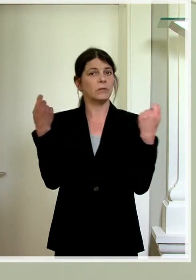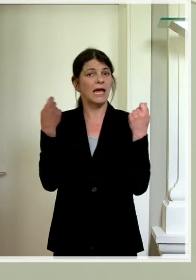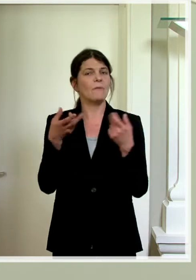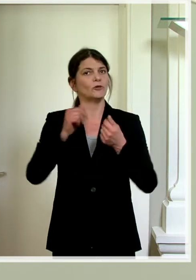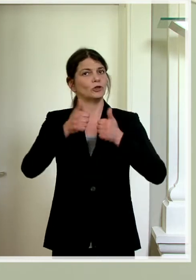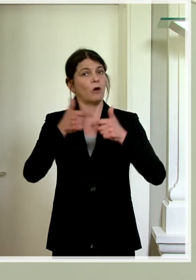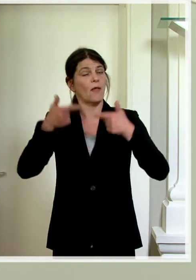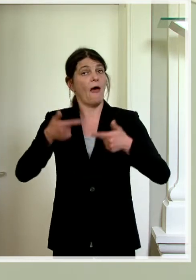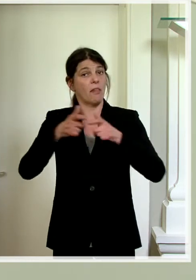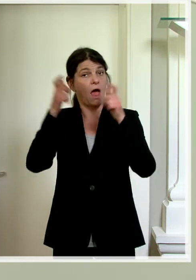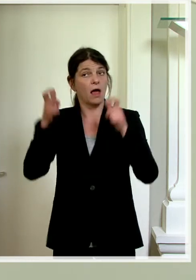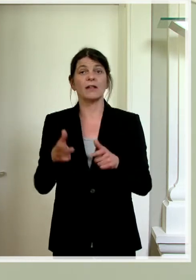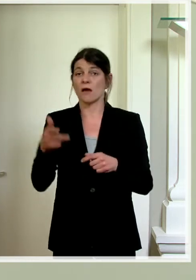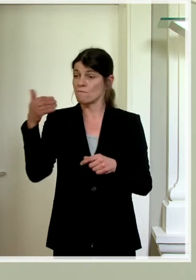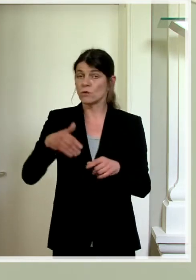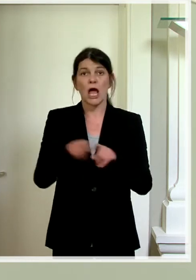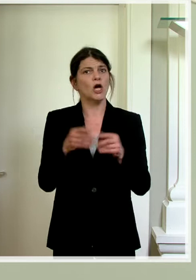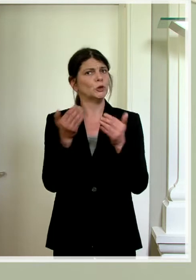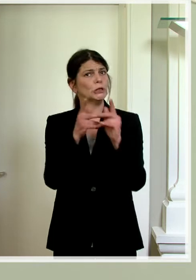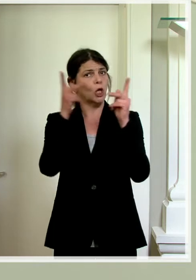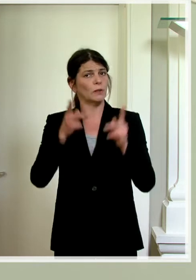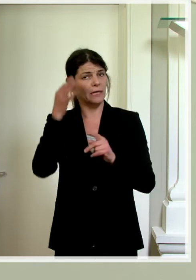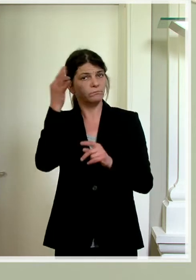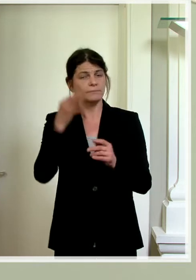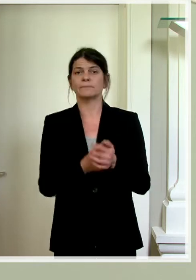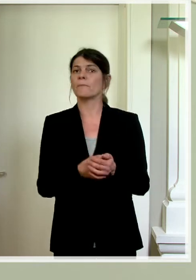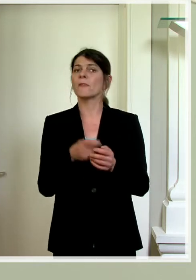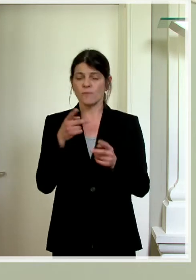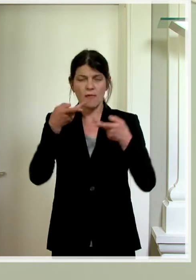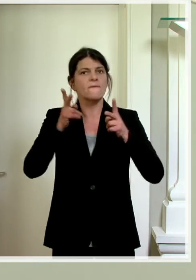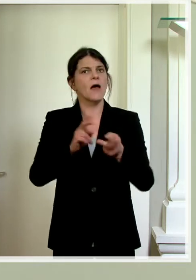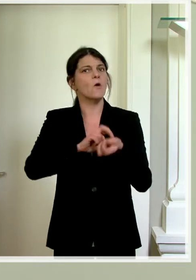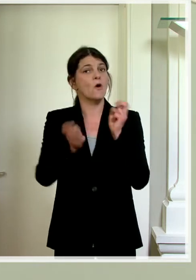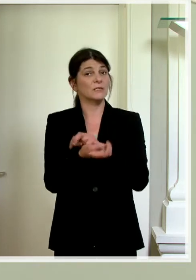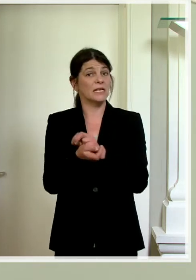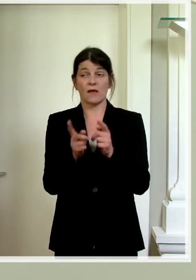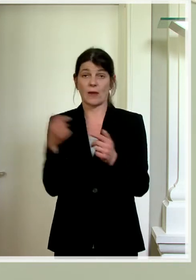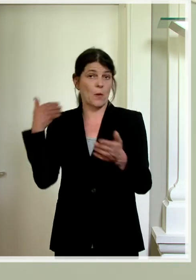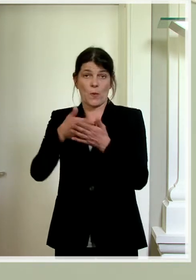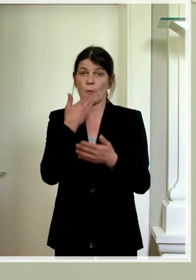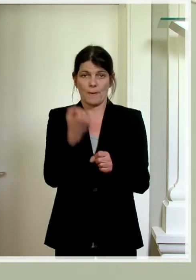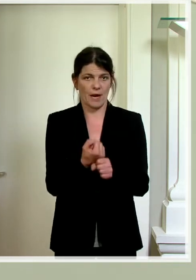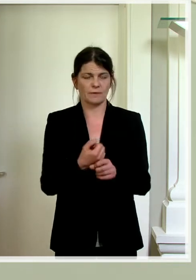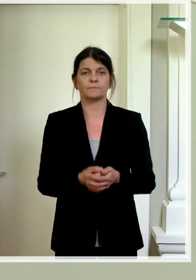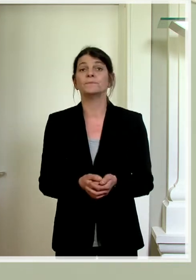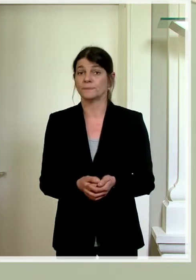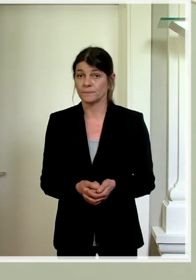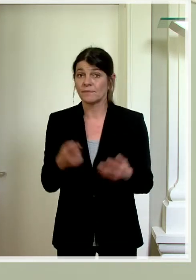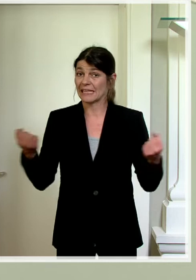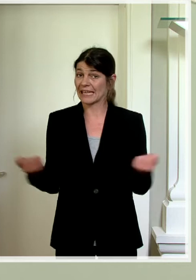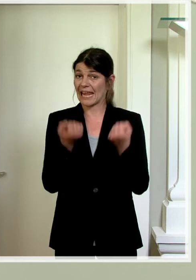Sportanlagen, müssen Schutzkonzepte erarbeiten und diese umsetzen, wenn das noch nicht geschehen ist. Der